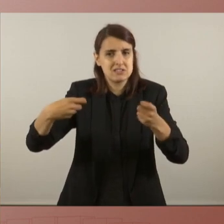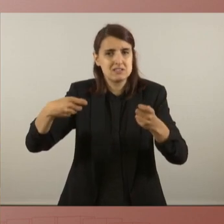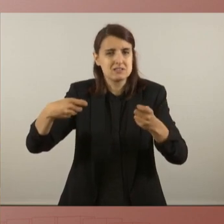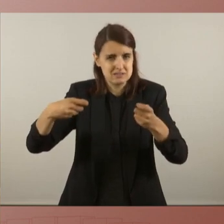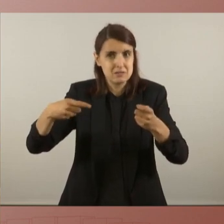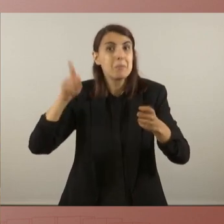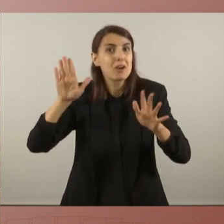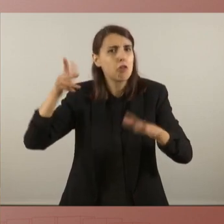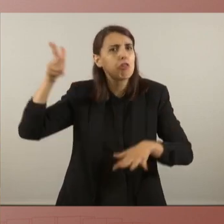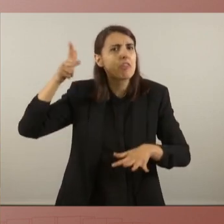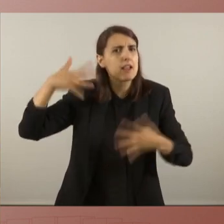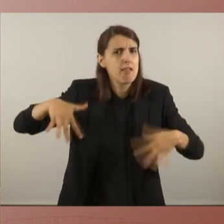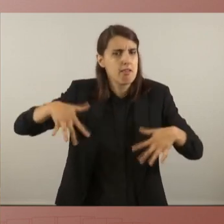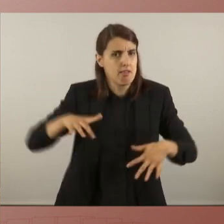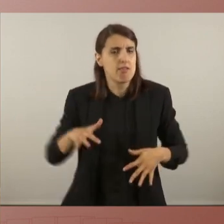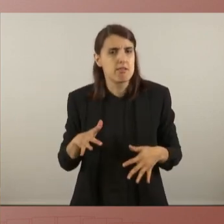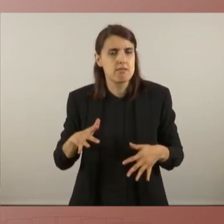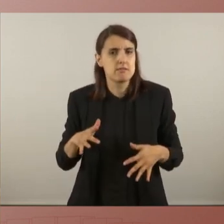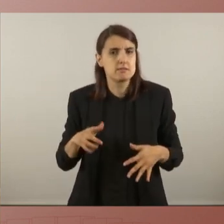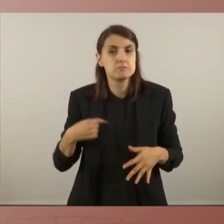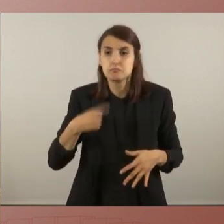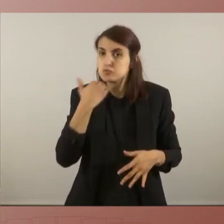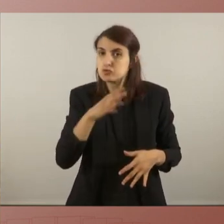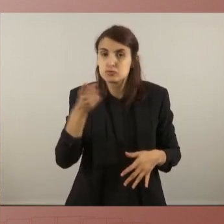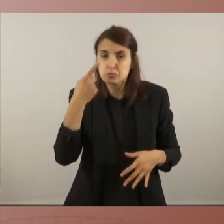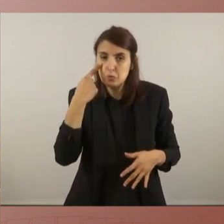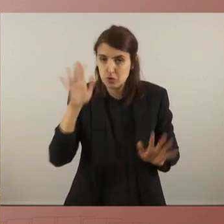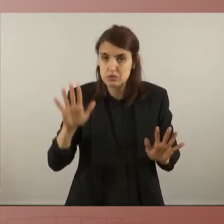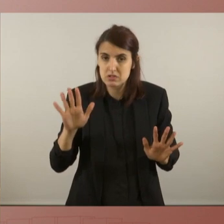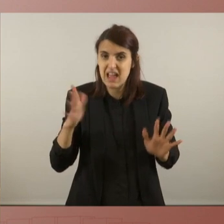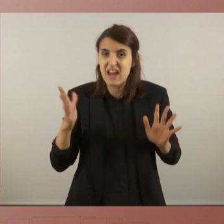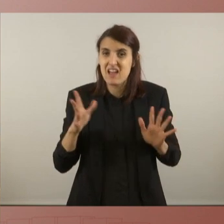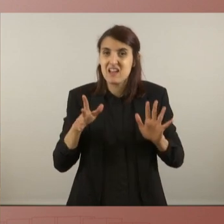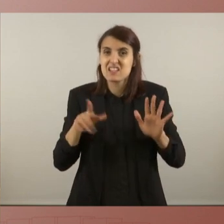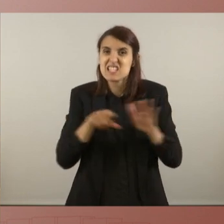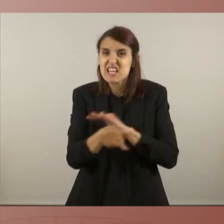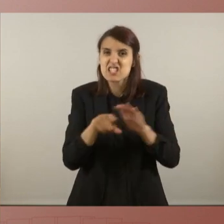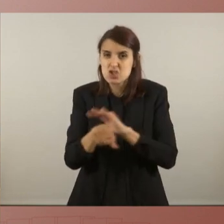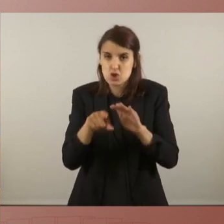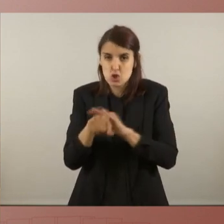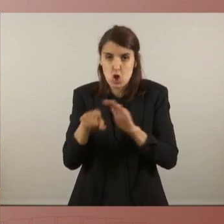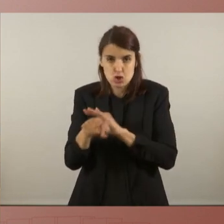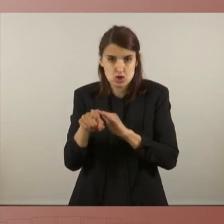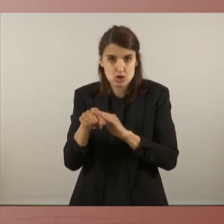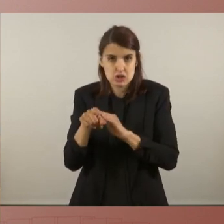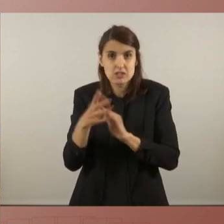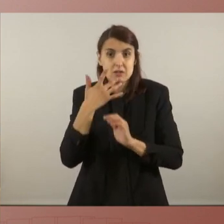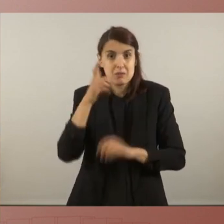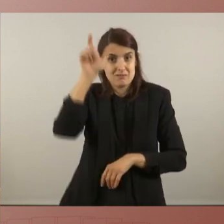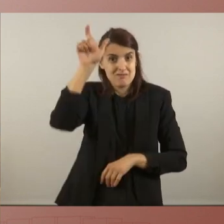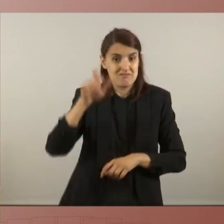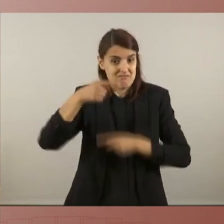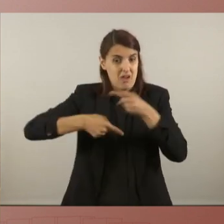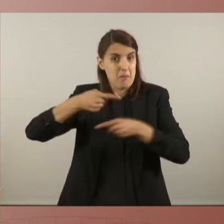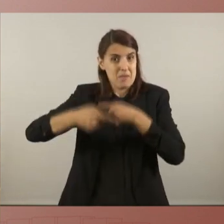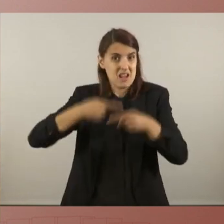i a més a més no sé si vostès coneixen el periple burocràtic que s'han d'enfrontar les famílies que són elles